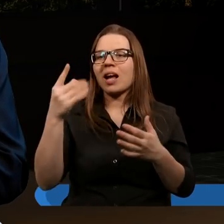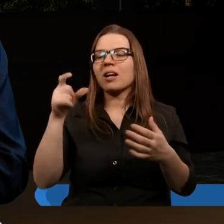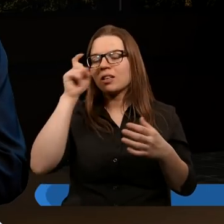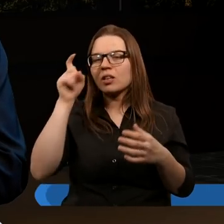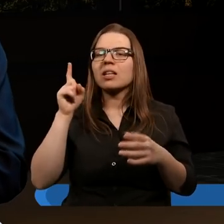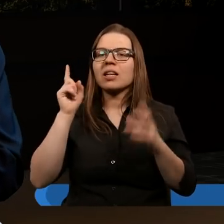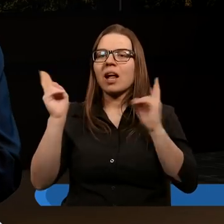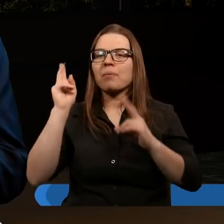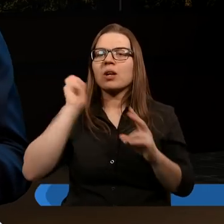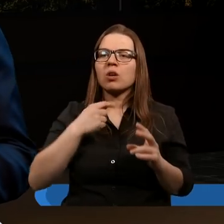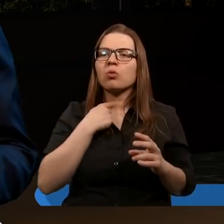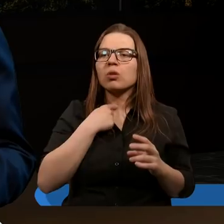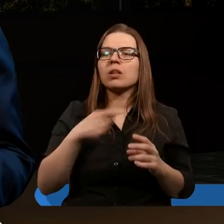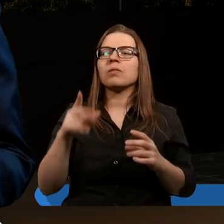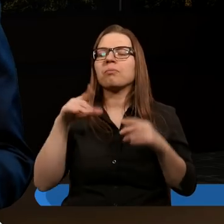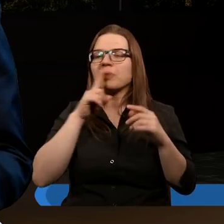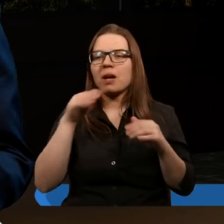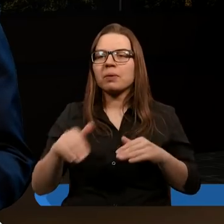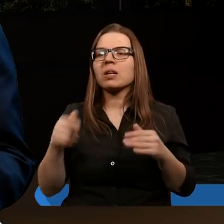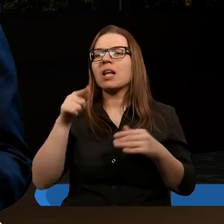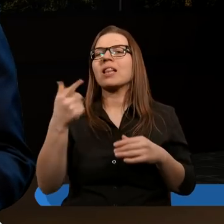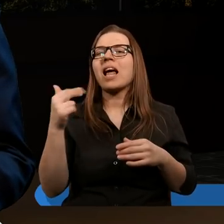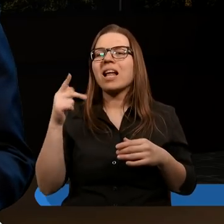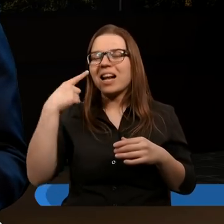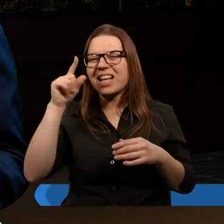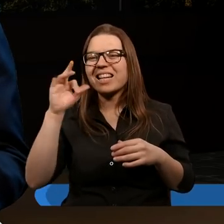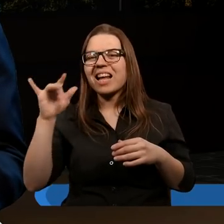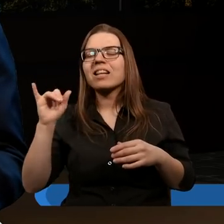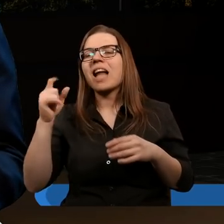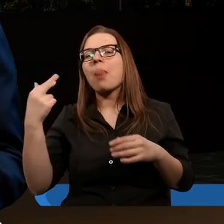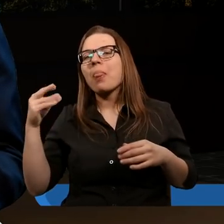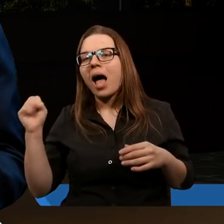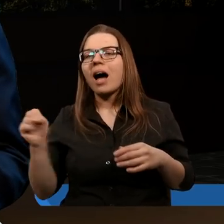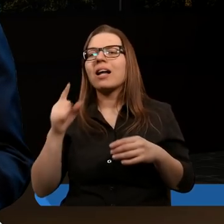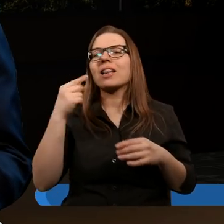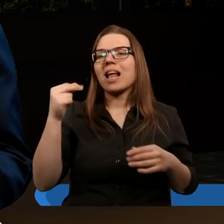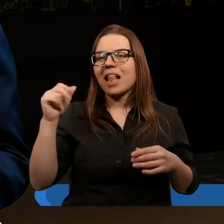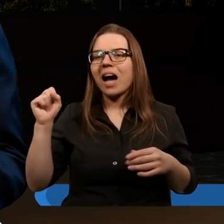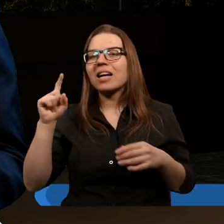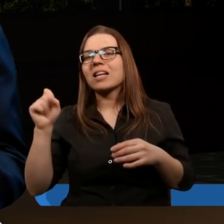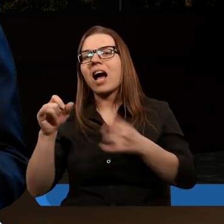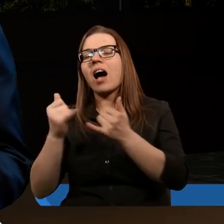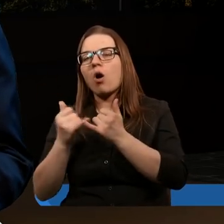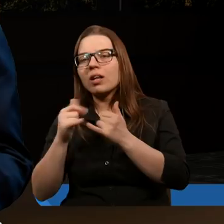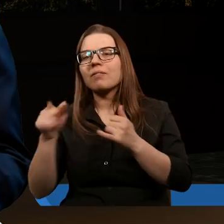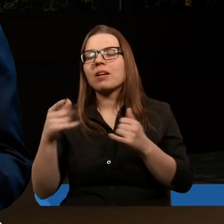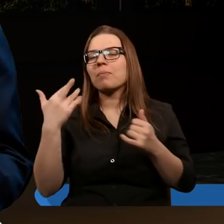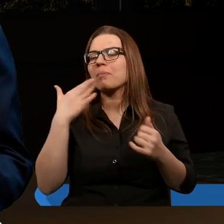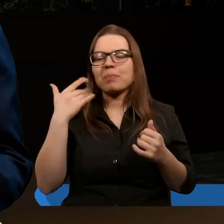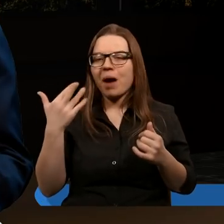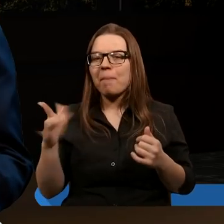zabrzmiał głos. Litr pszenicy za denara. Trzy litry jęczmienia za denara. Oliwy i wina